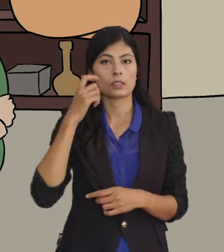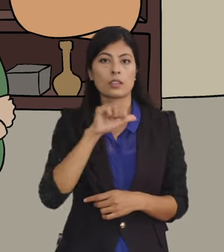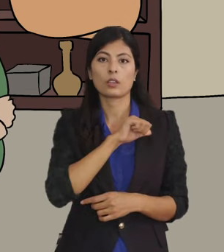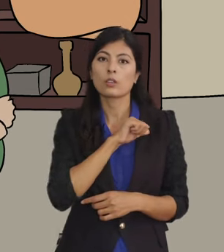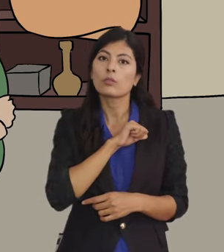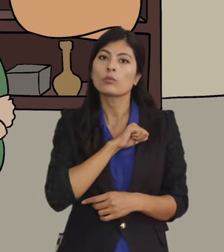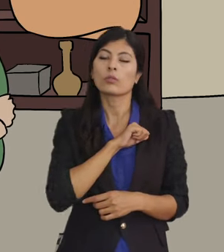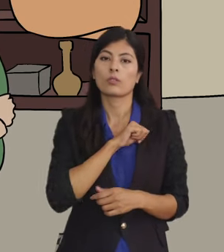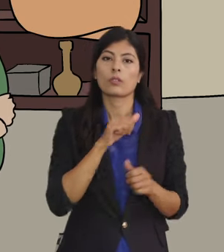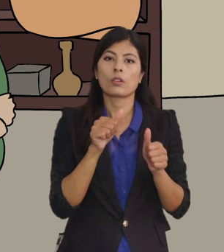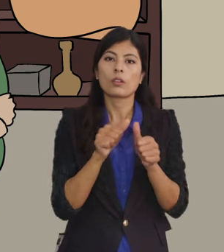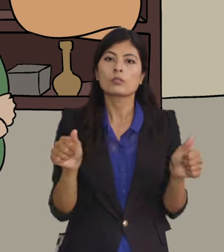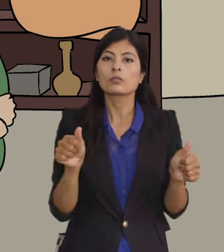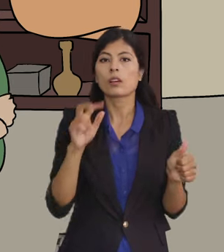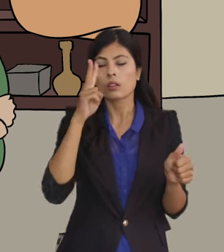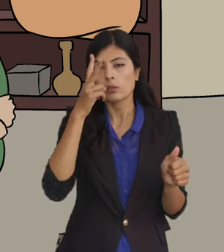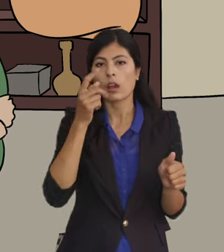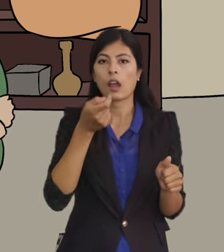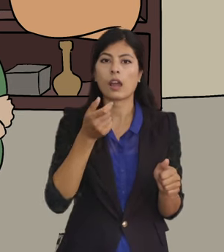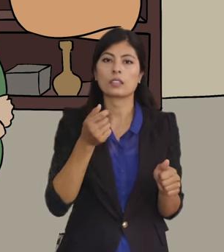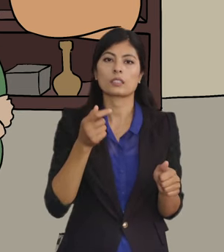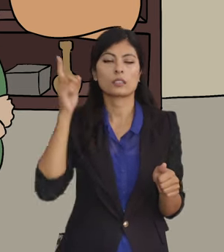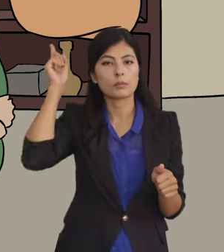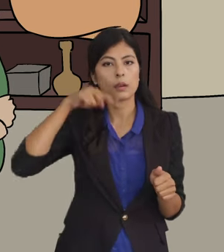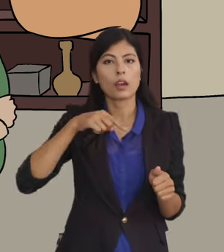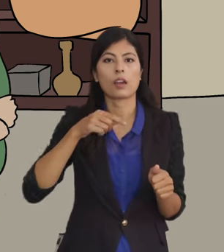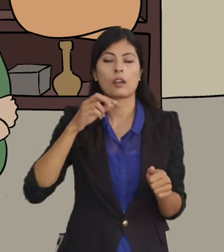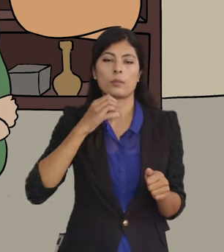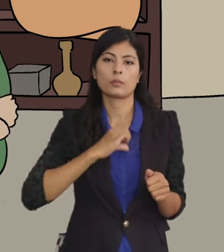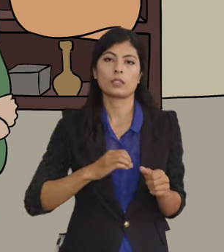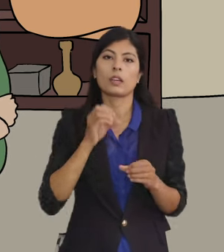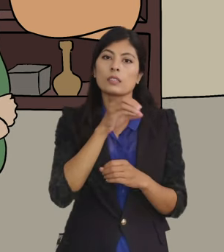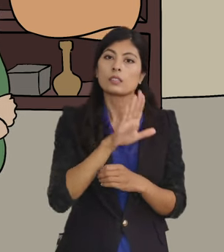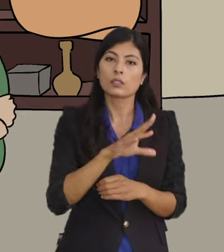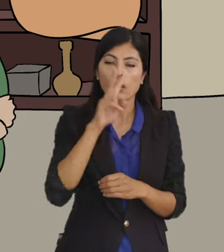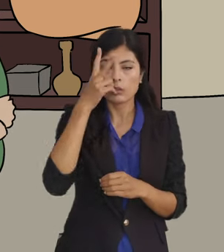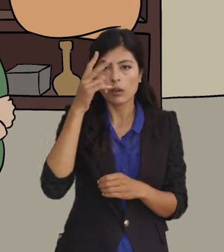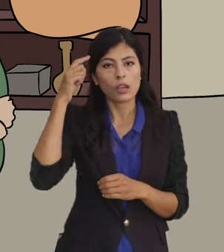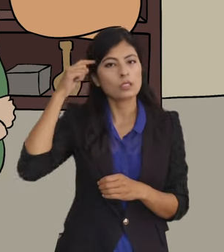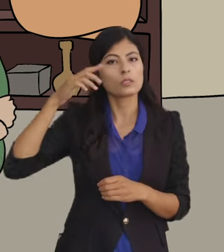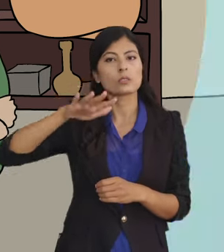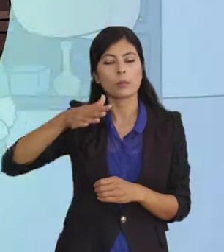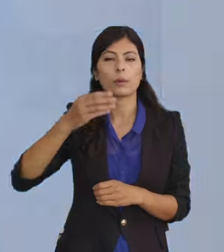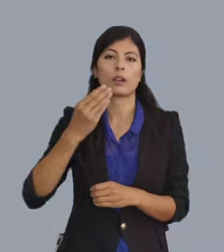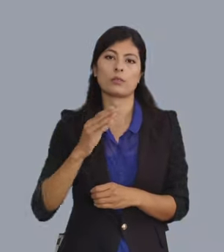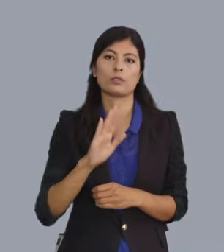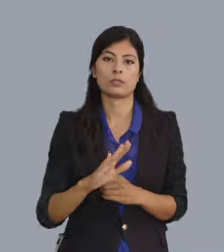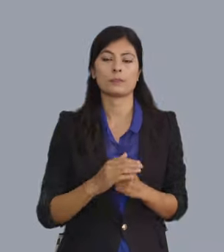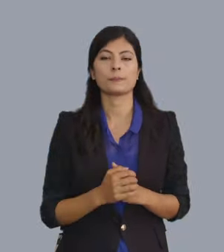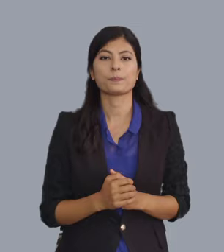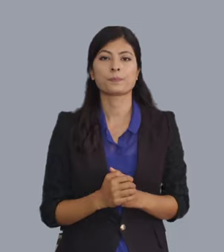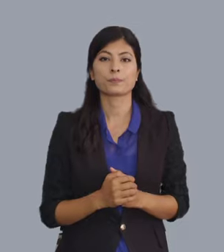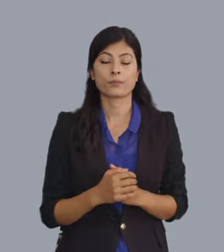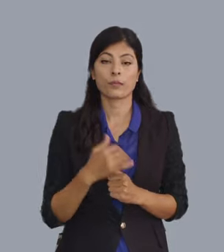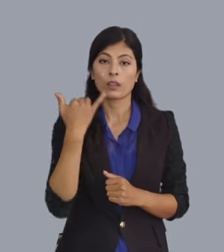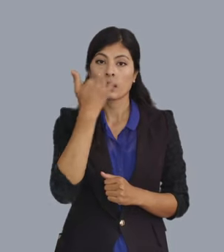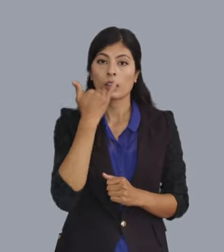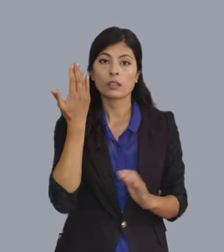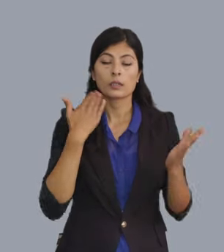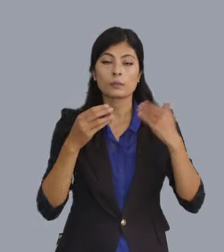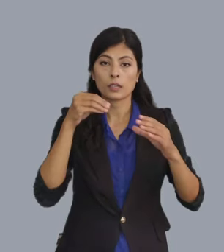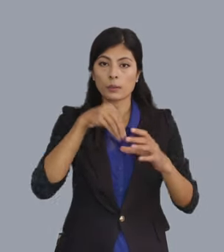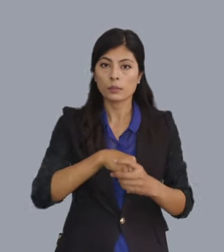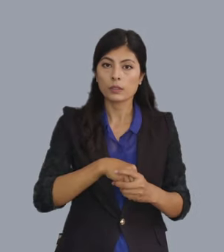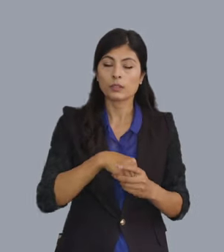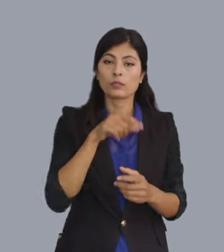योन जन्य वा आर्थिक छेती वा पीडा पुर्याउंदाछ वा पुर्याउने संभावना हुन्छ लैंगी खिंचा वित्र